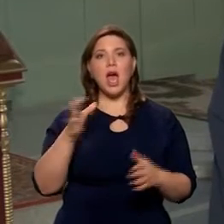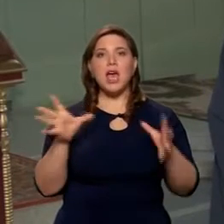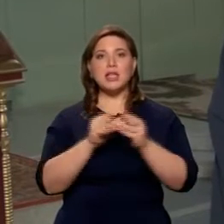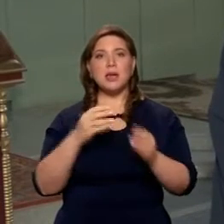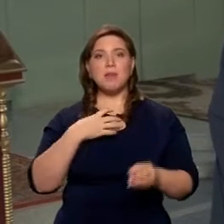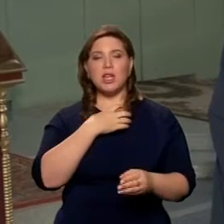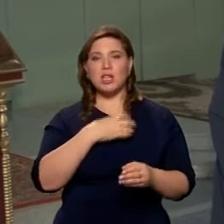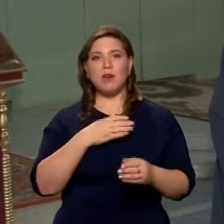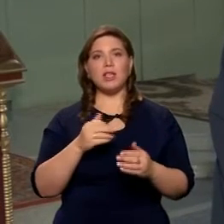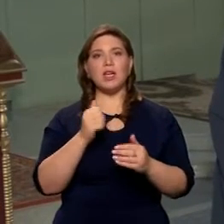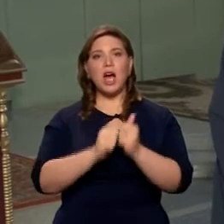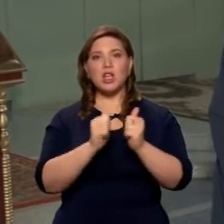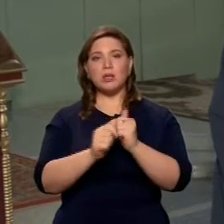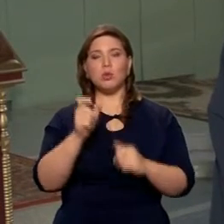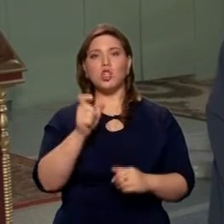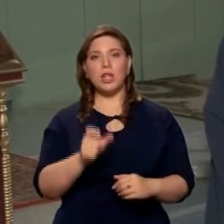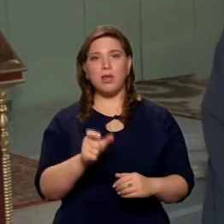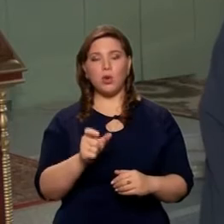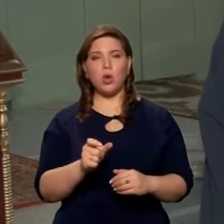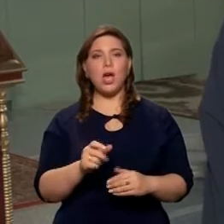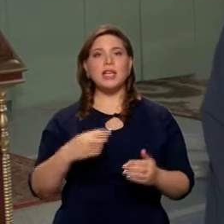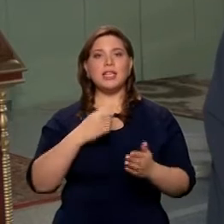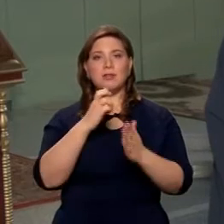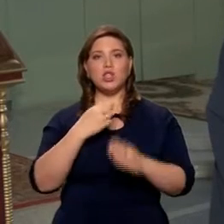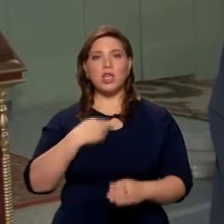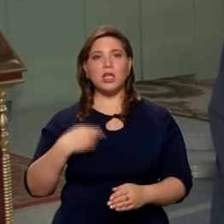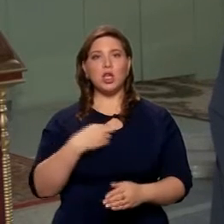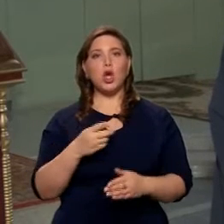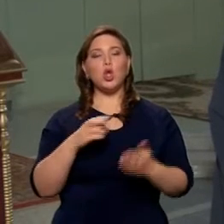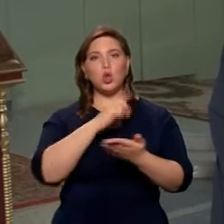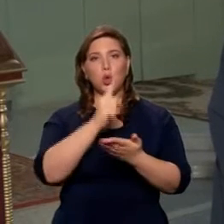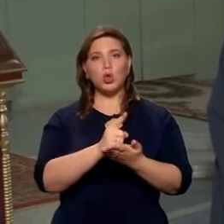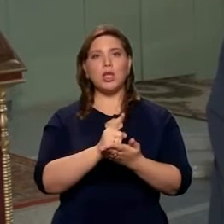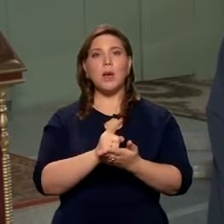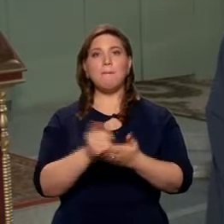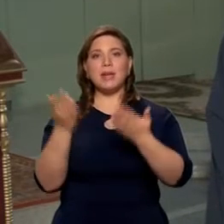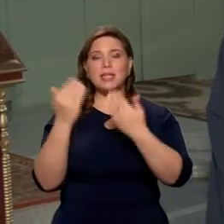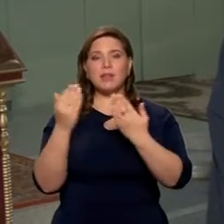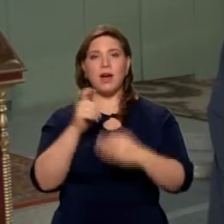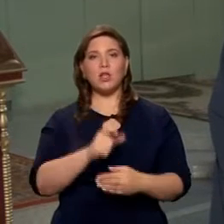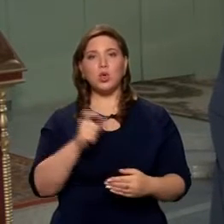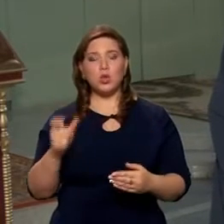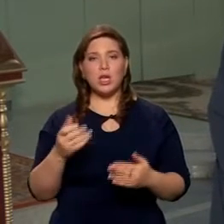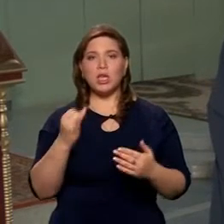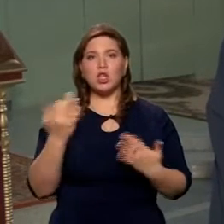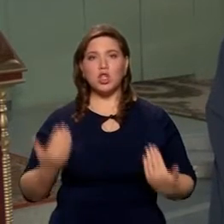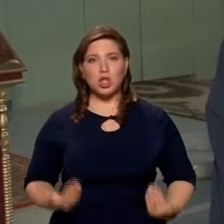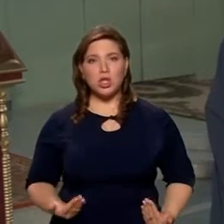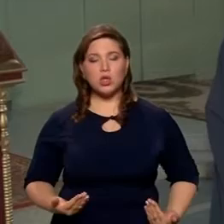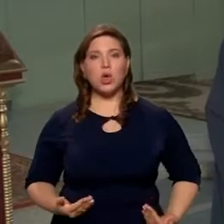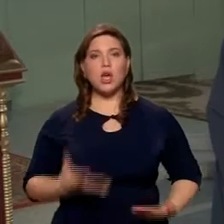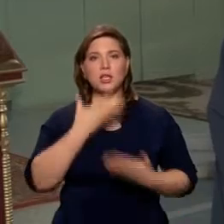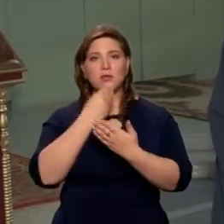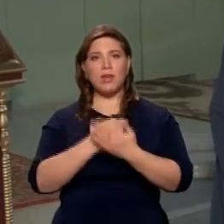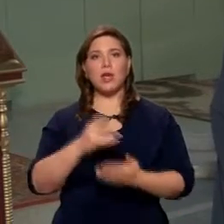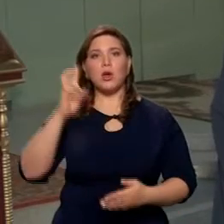Священник не просто там служитель, но он должен призывать людей к вере и к Богу, и своей, значит, жизнью своей, значит,